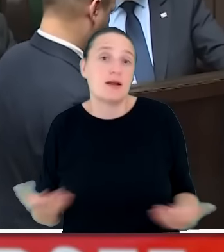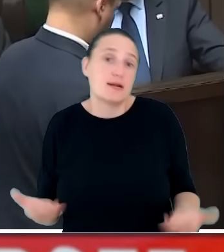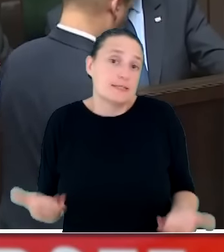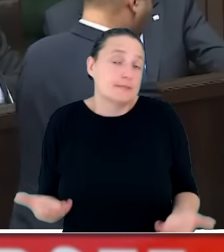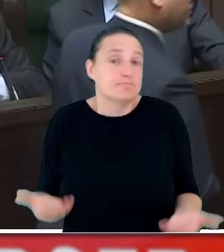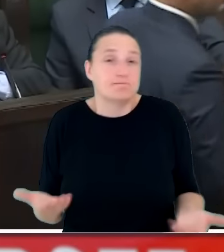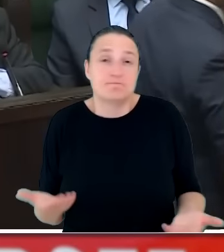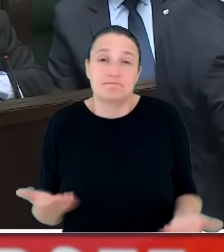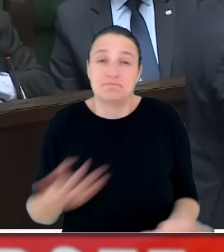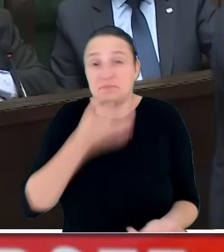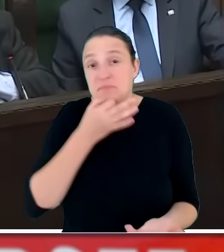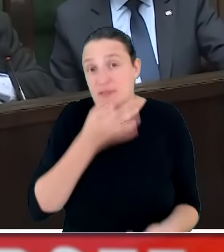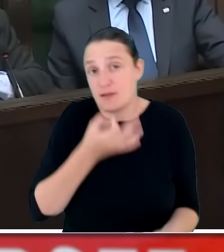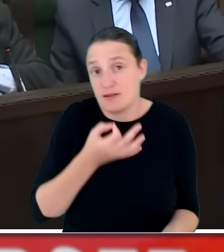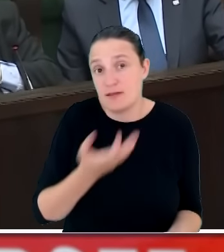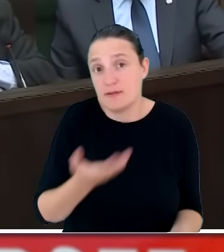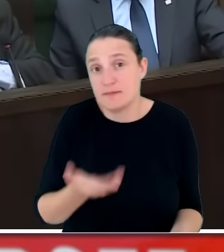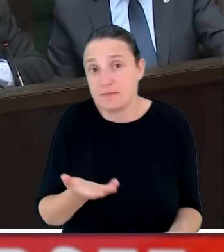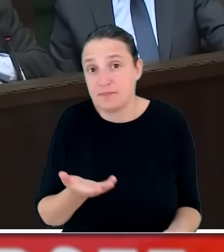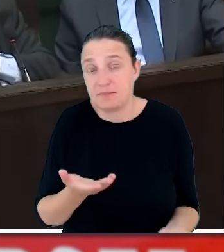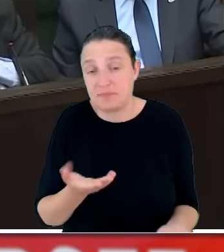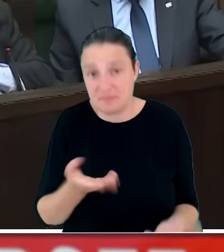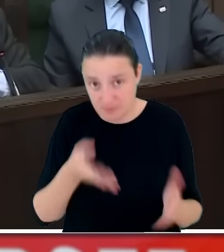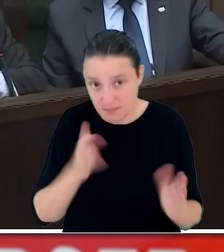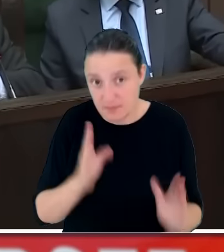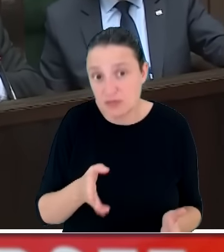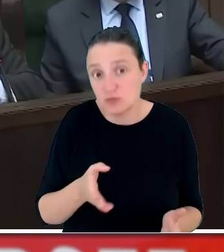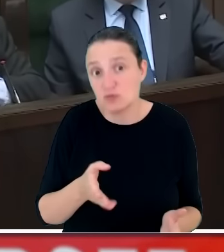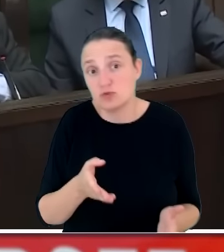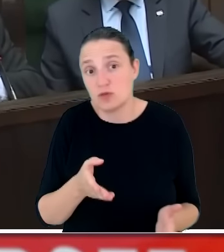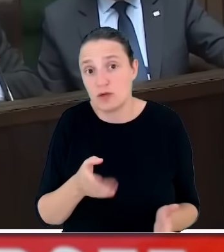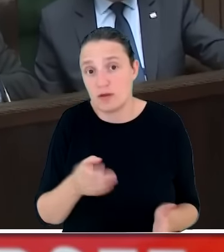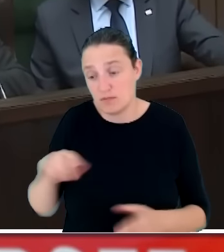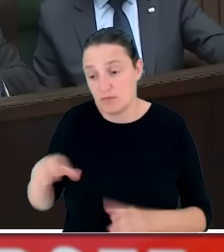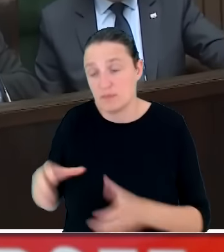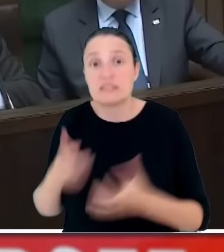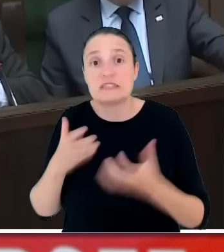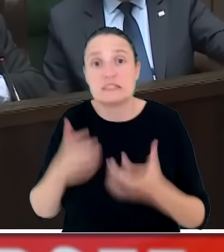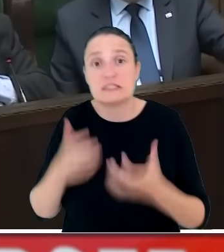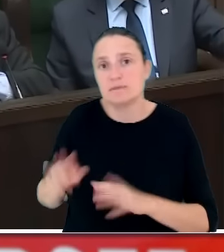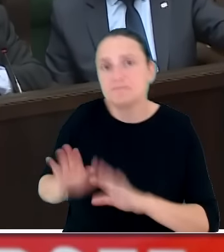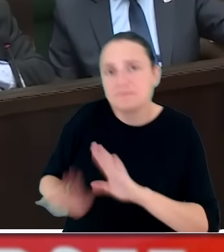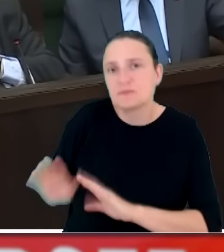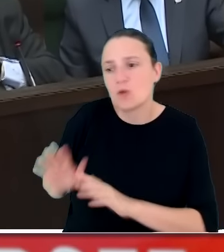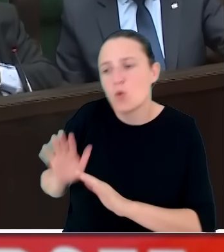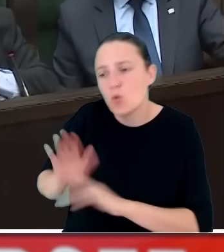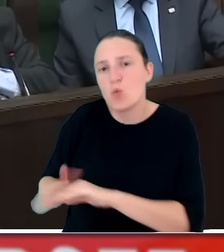sposób nie będzie jednak musiał przykrywać tego rozgoryczenia innymi spektakularnymi